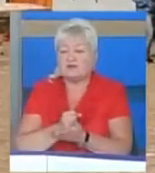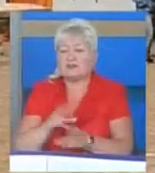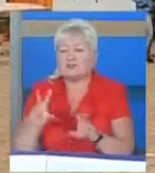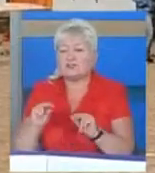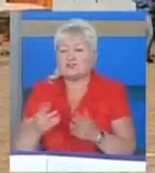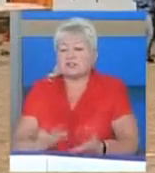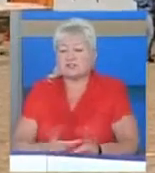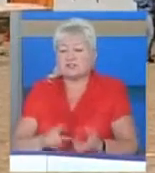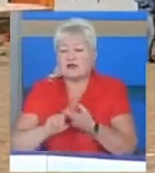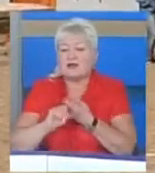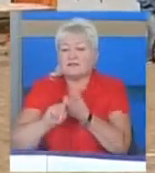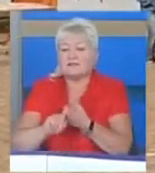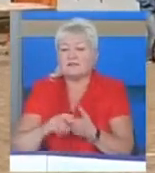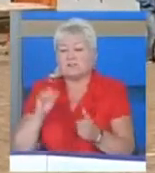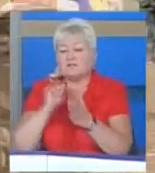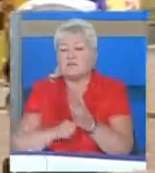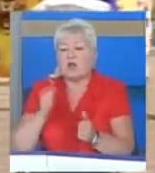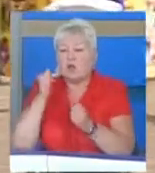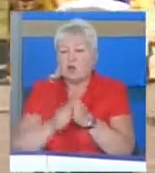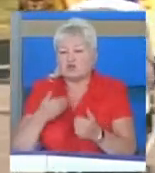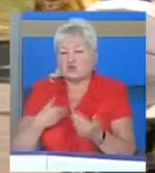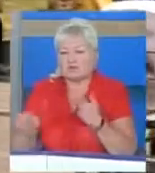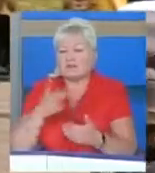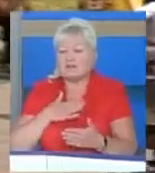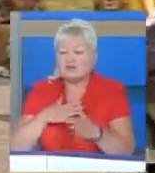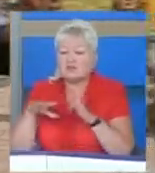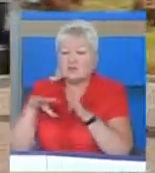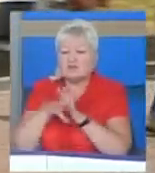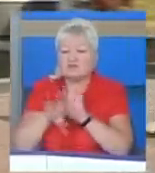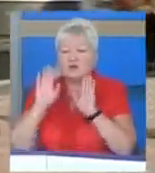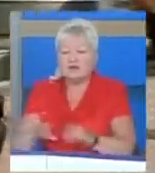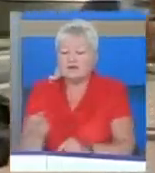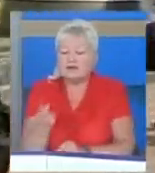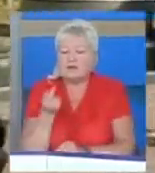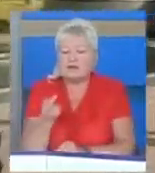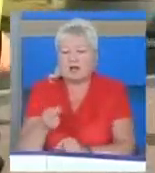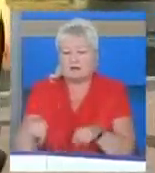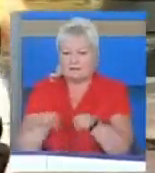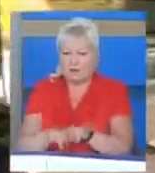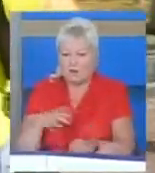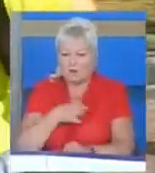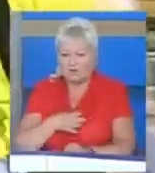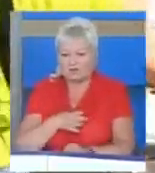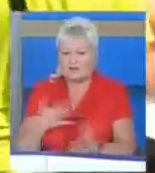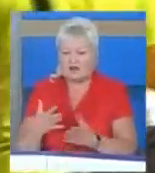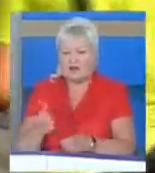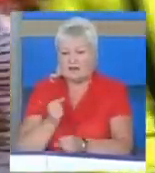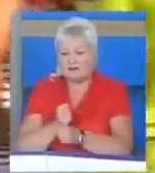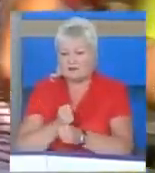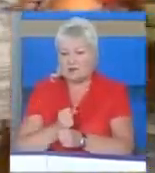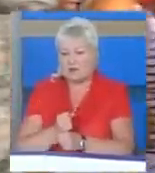залежить від кожного з нас, від нашого внеску, нехай невеличкого, але такого важливого, який зробимо у